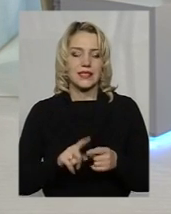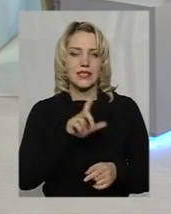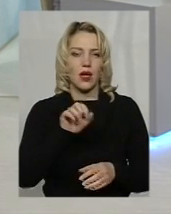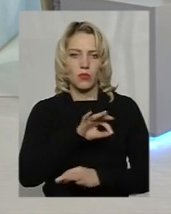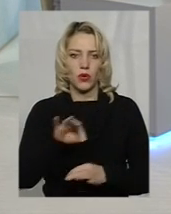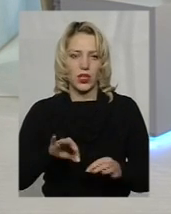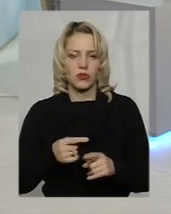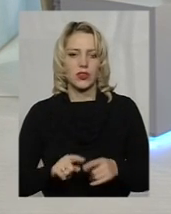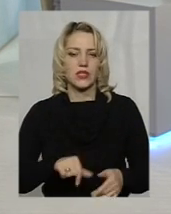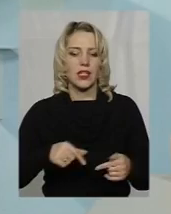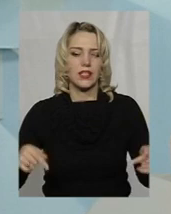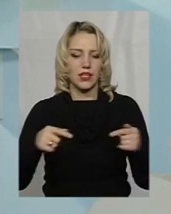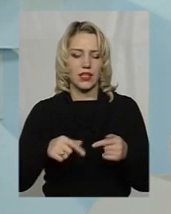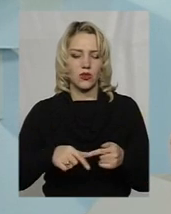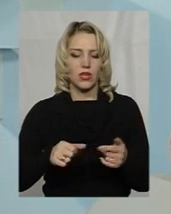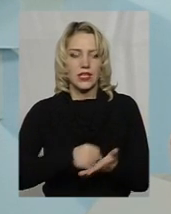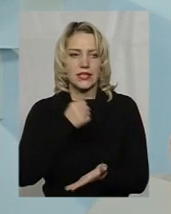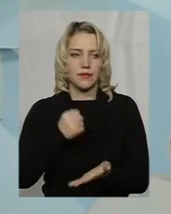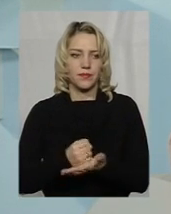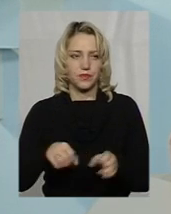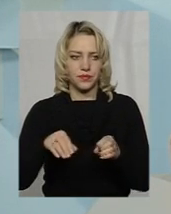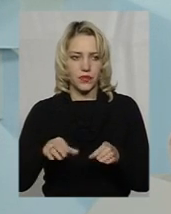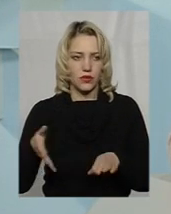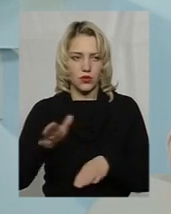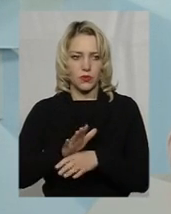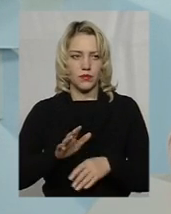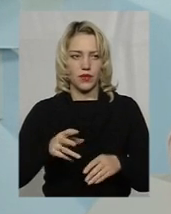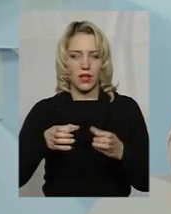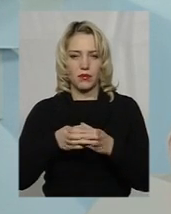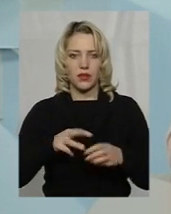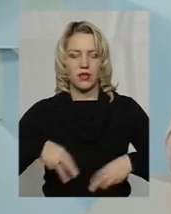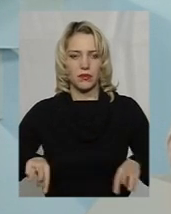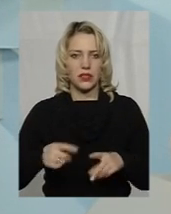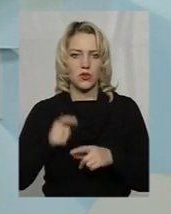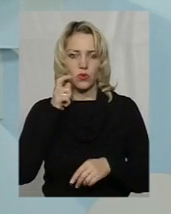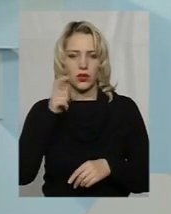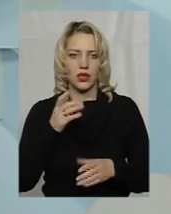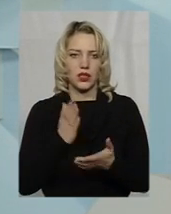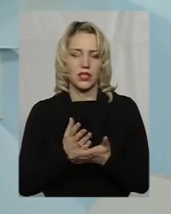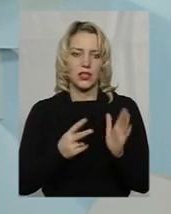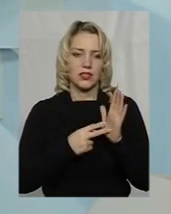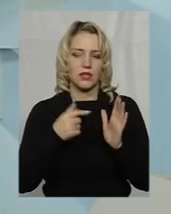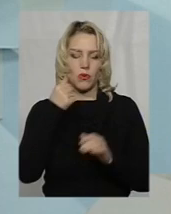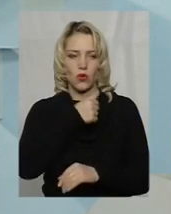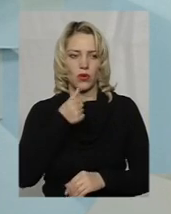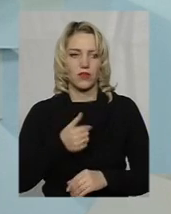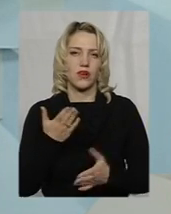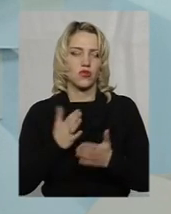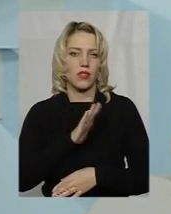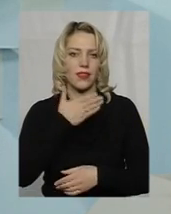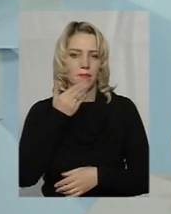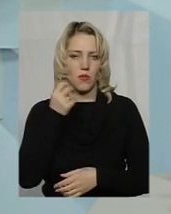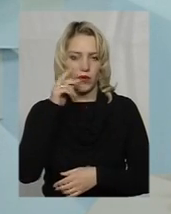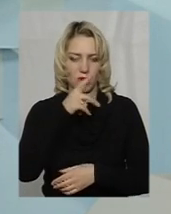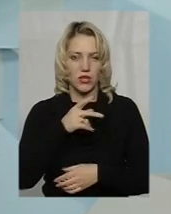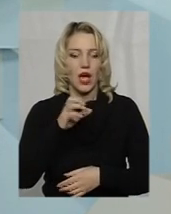згідно затвердженого розпорядження Кабінету Міністрів України, термін будівництва складає 7 років, якщо я не помиляюсь. Але,